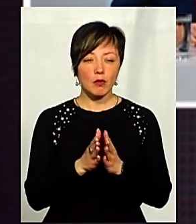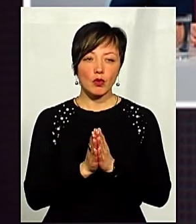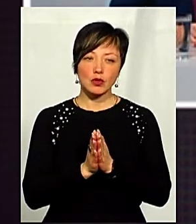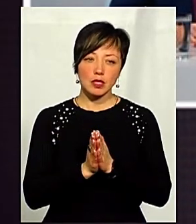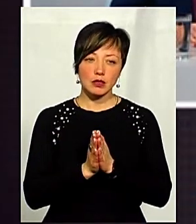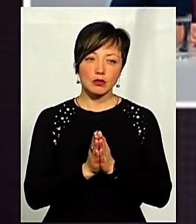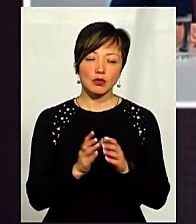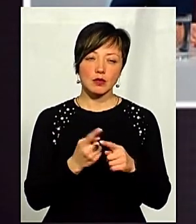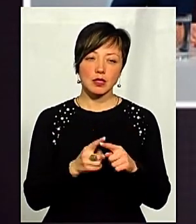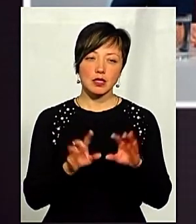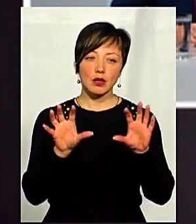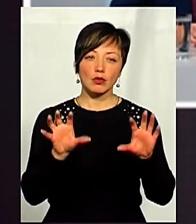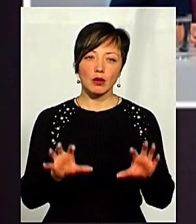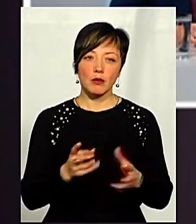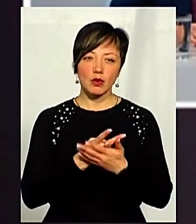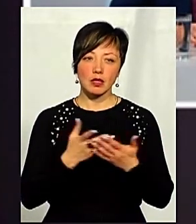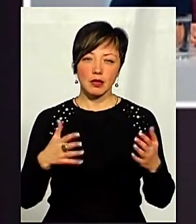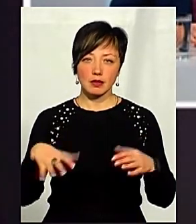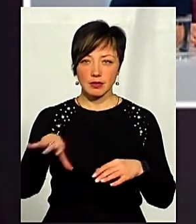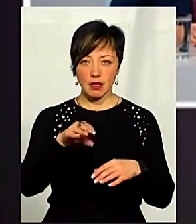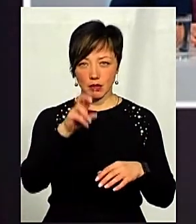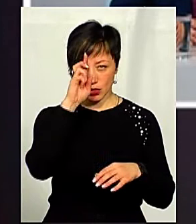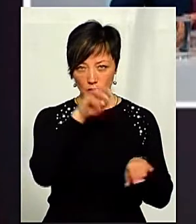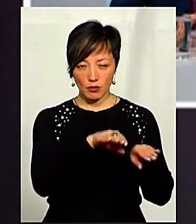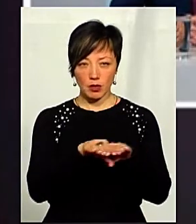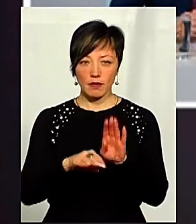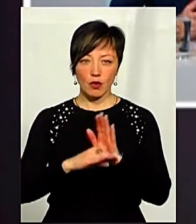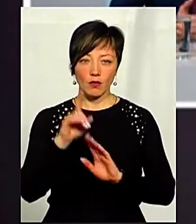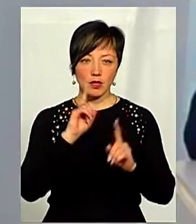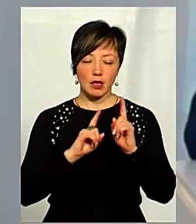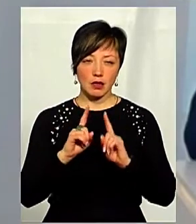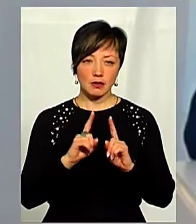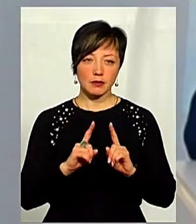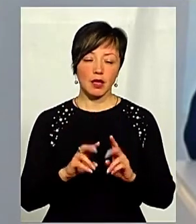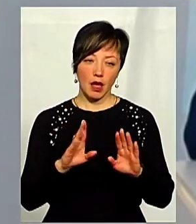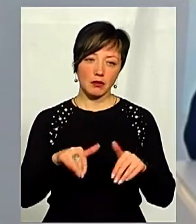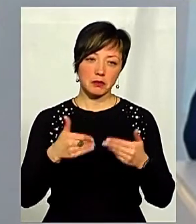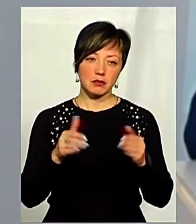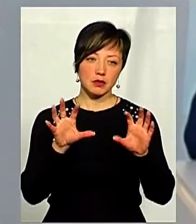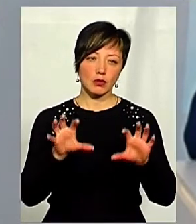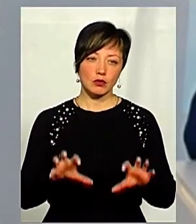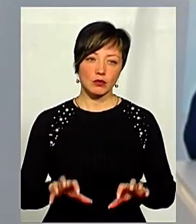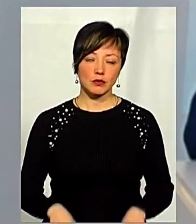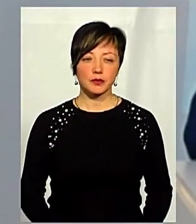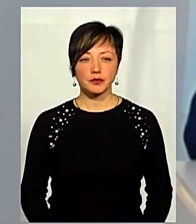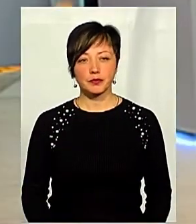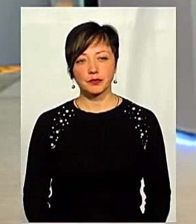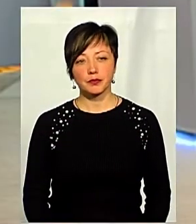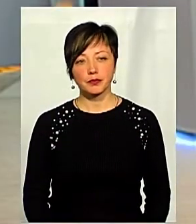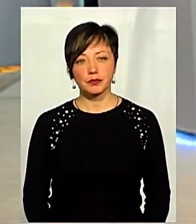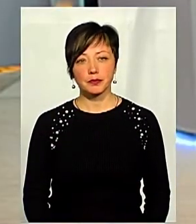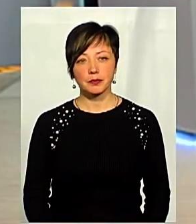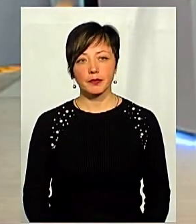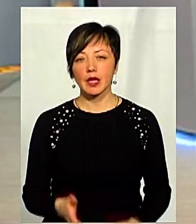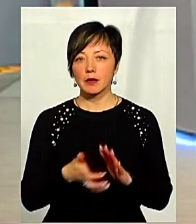попросити їх, щоб вони цей законопроект представили на загальнодержавному рівні в Верховній Раді, як суб'єкти законодавчої ініціативи. Дякую.